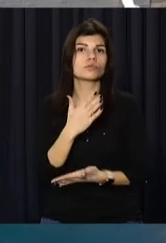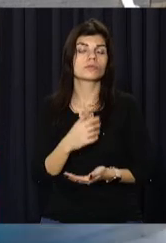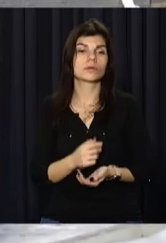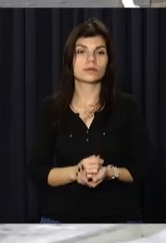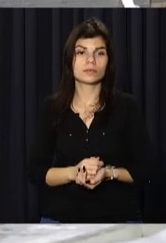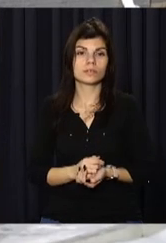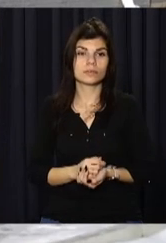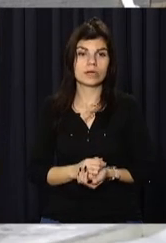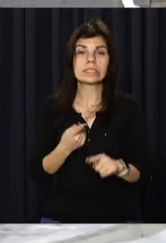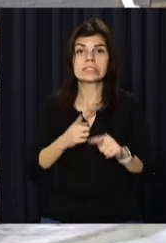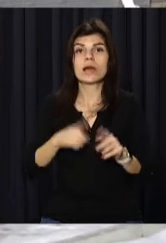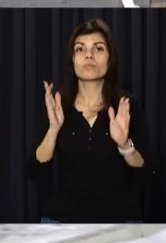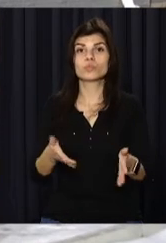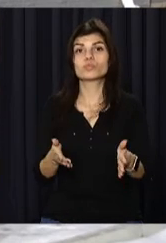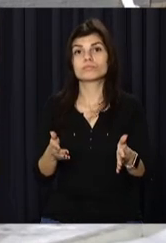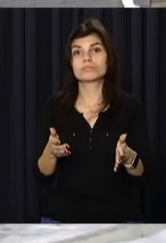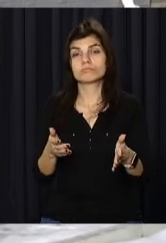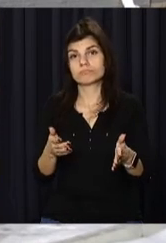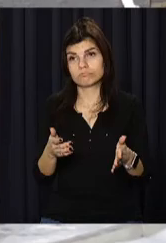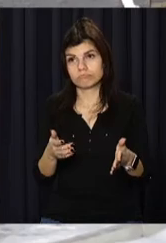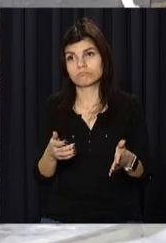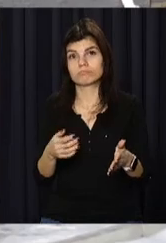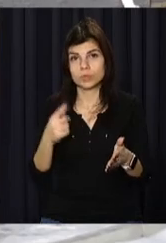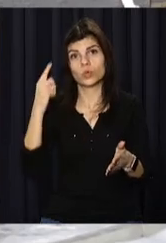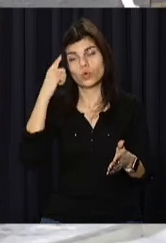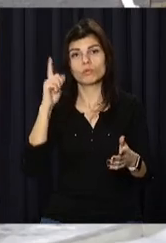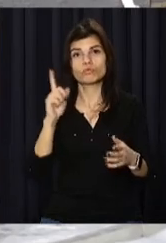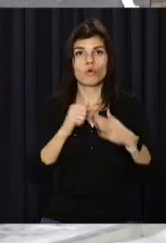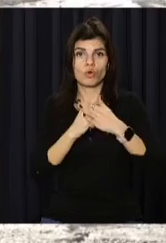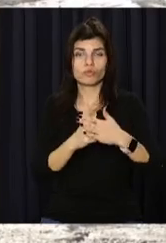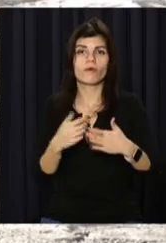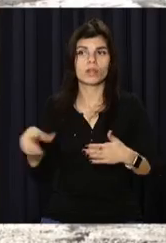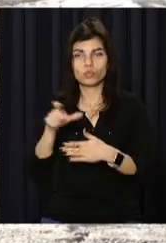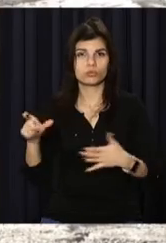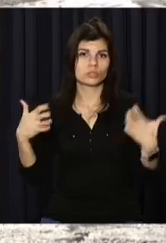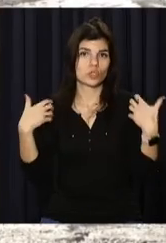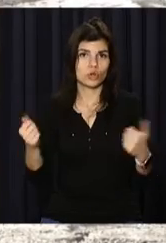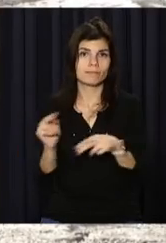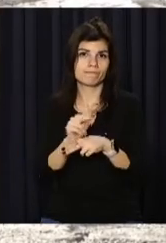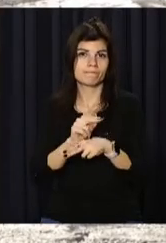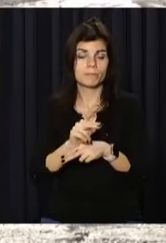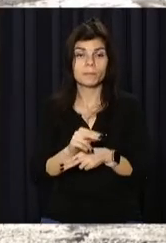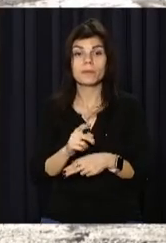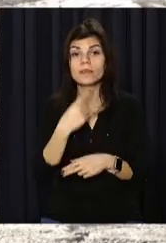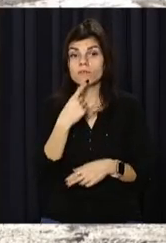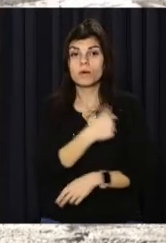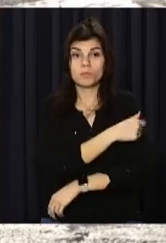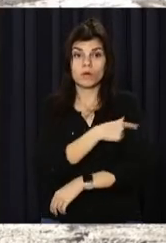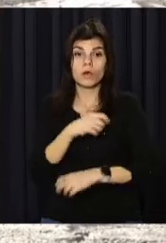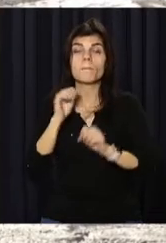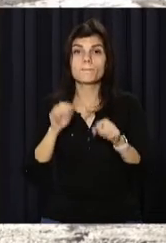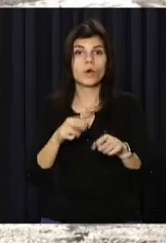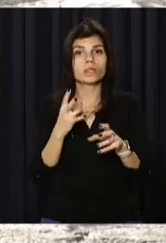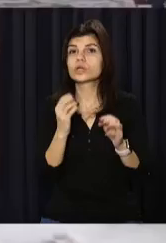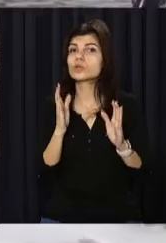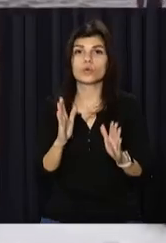І це буде запорукою здоров'я нашої громади. На Дніпропетровщині медичні послуги стають доступними не